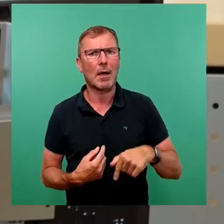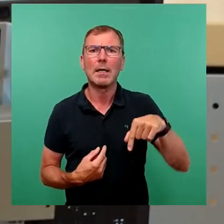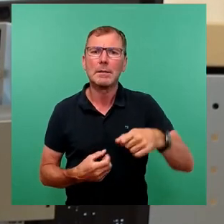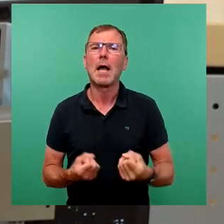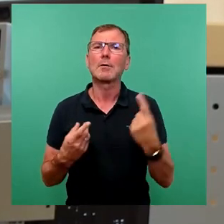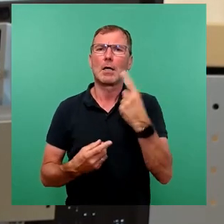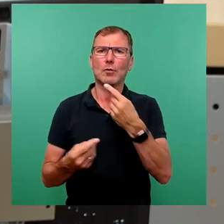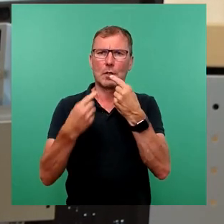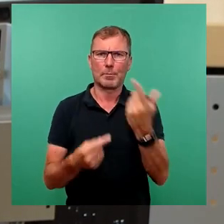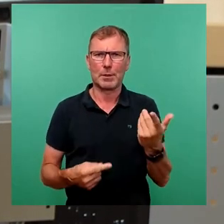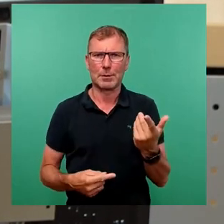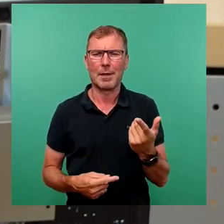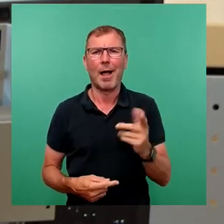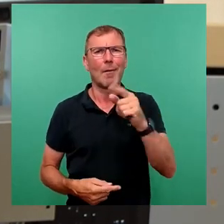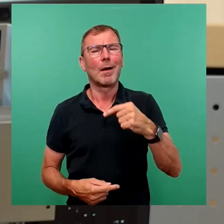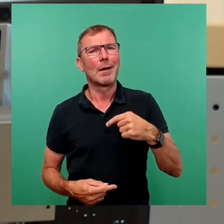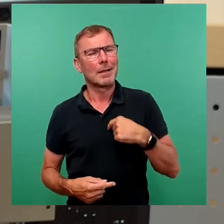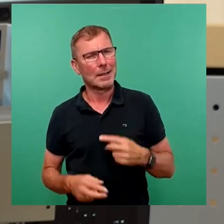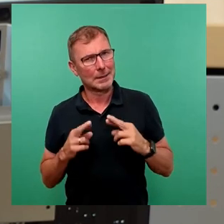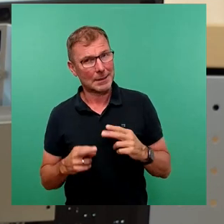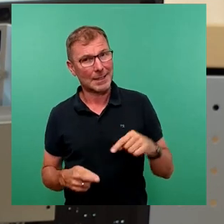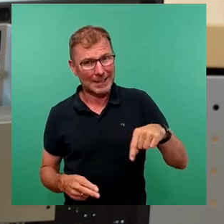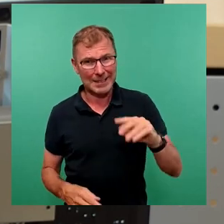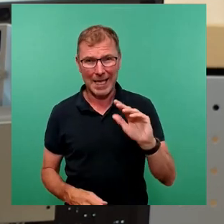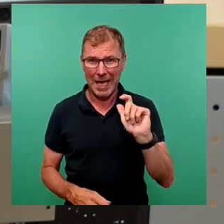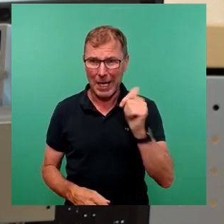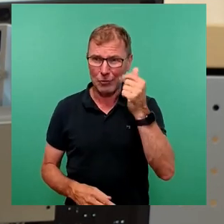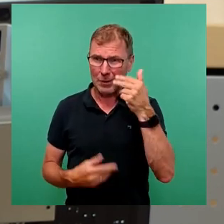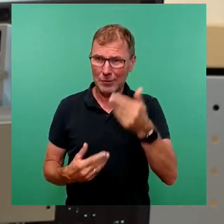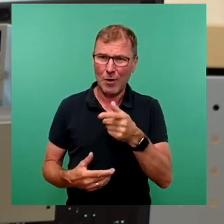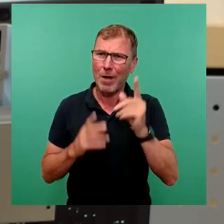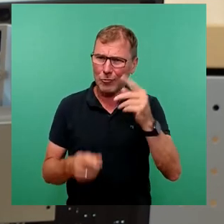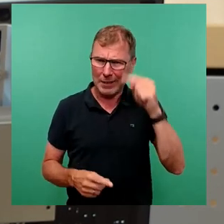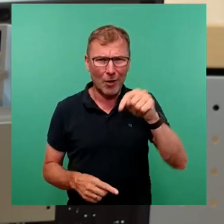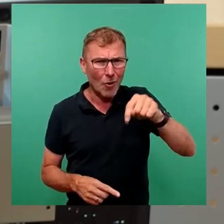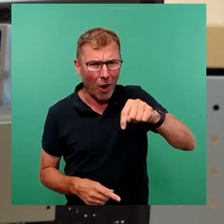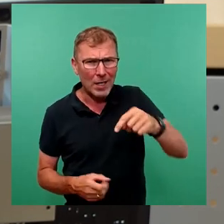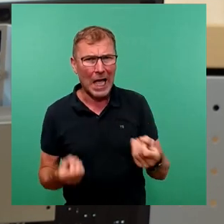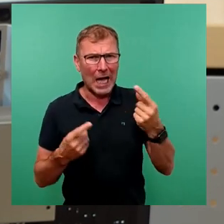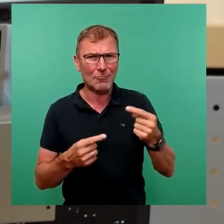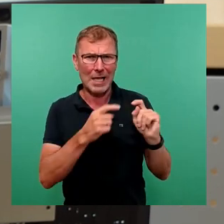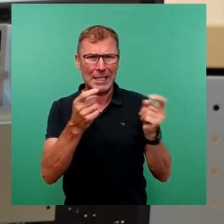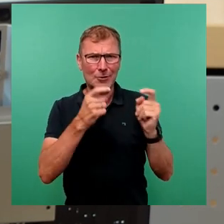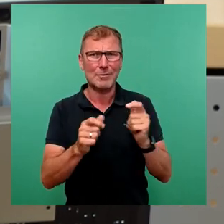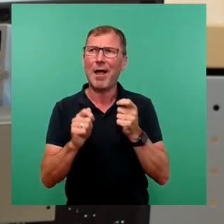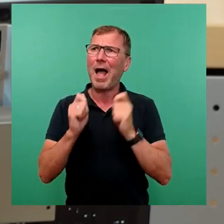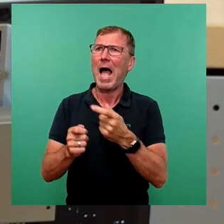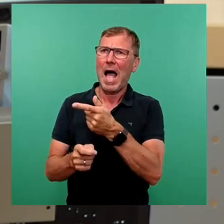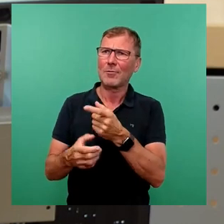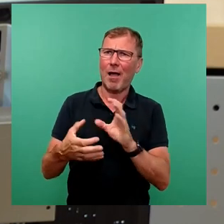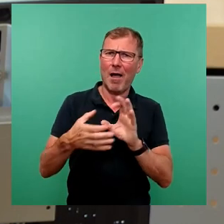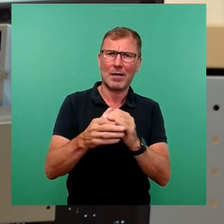sprechen, wenngleich ich mir nicht ganz sicher bin, ob es strategisch geschickt ist, den Stadtrat heute mit einer aktuellen Debatte zu einem Antrag zu befassen,